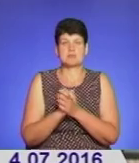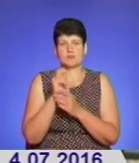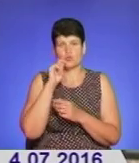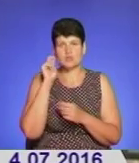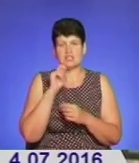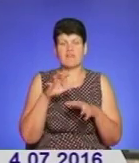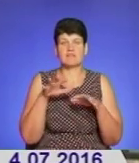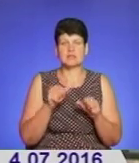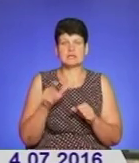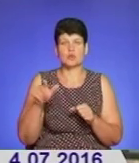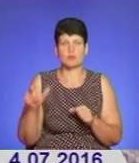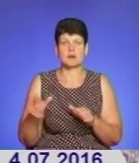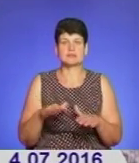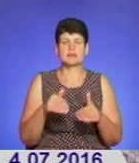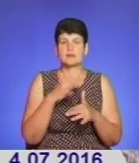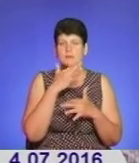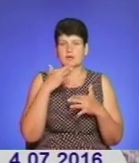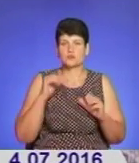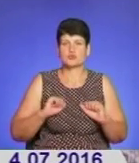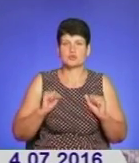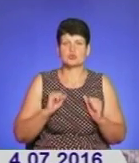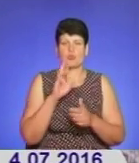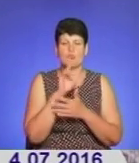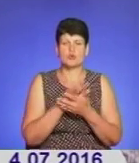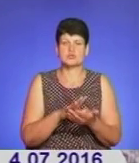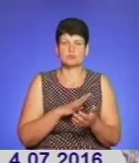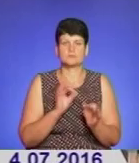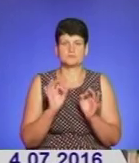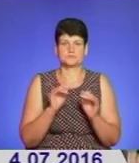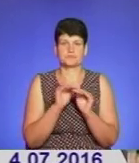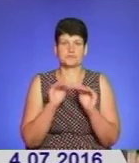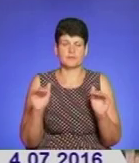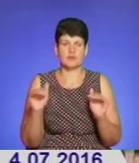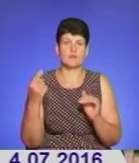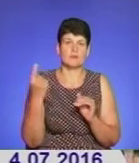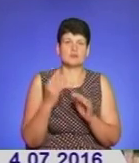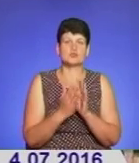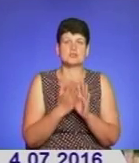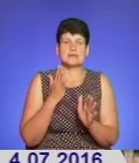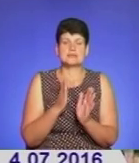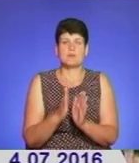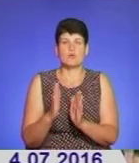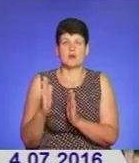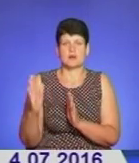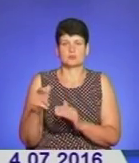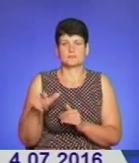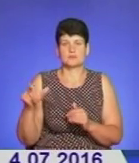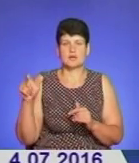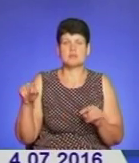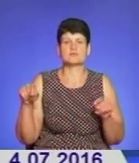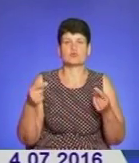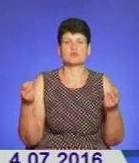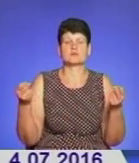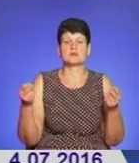Влада і громада доклали багато зусиль, аби проща відбулася на належному рівні. Насамперед, це порядок та безпека прочан. Створено